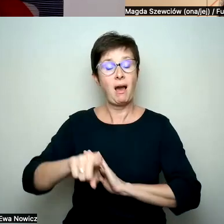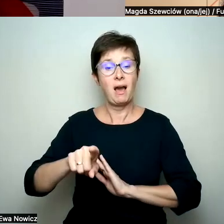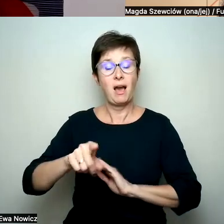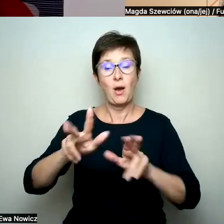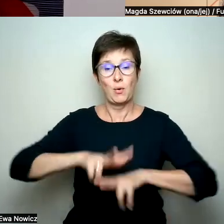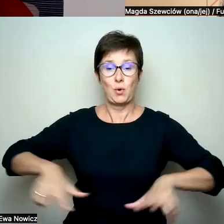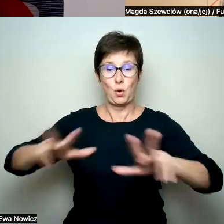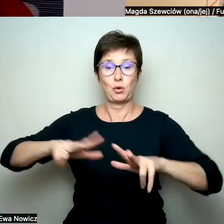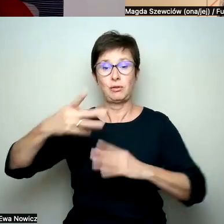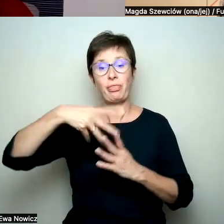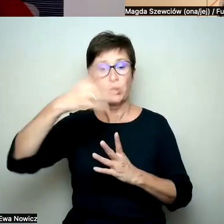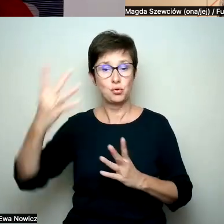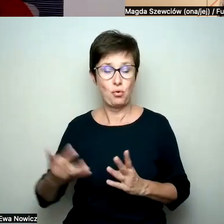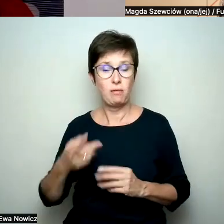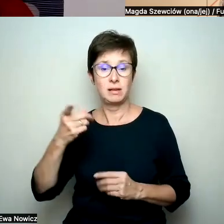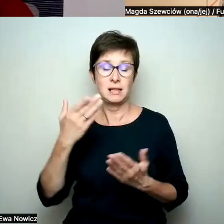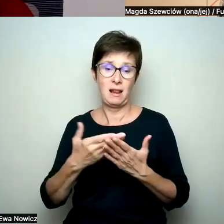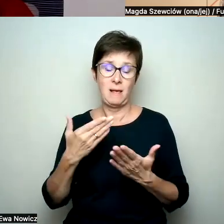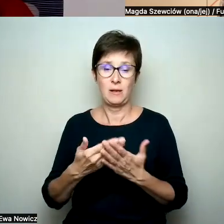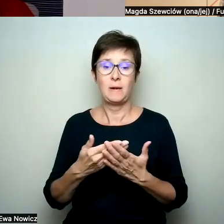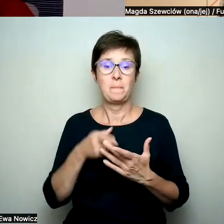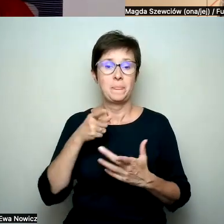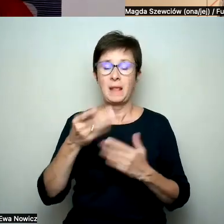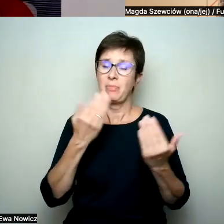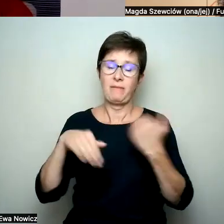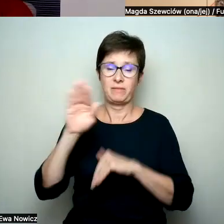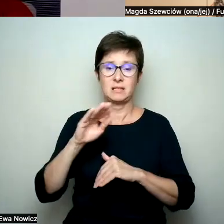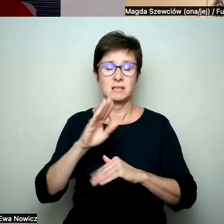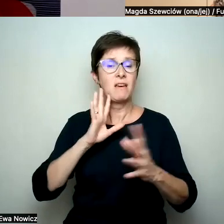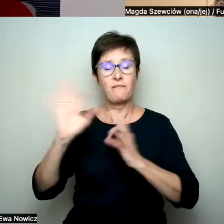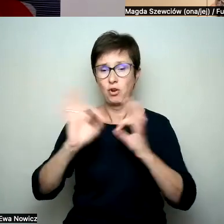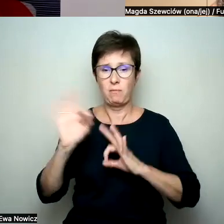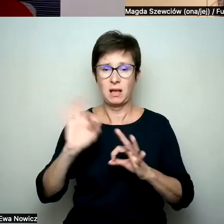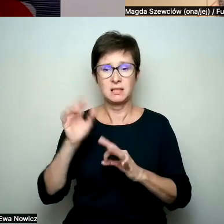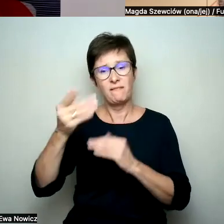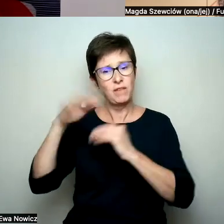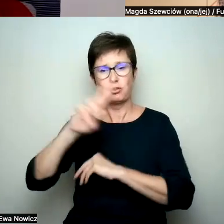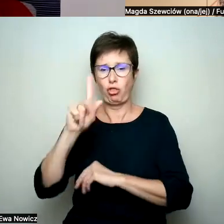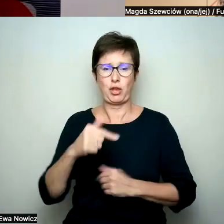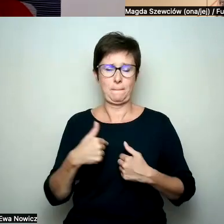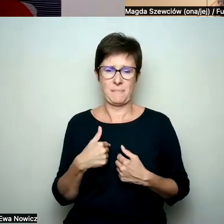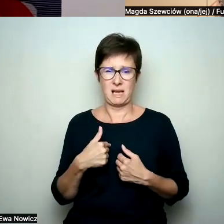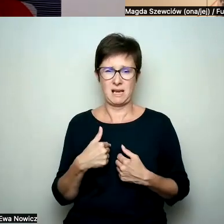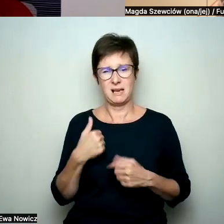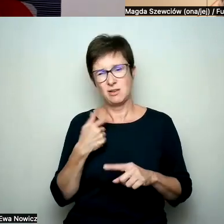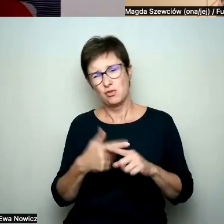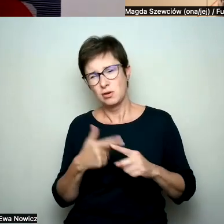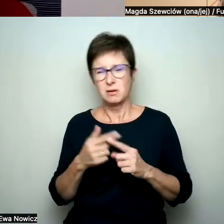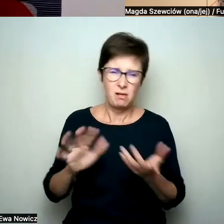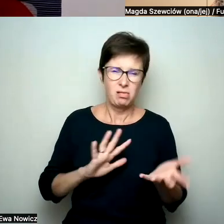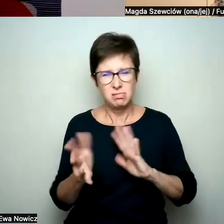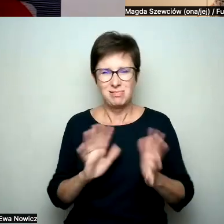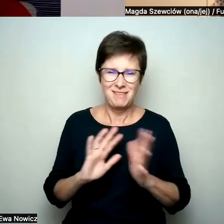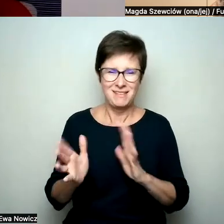I myślę, że tam po prostu najwięcej informacji dostaniecie więcej niż od nas, bo my byśmy tutaj pewnie trochę szyły, no na pewno ja.